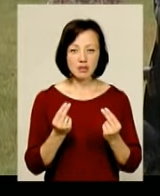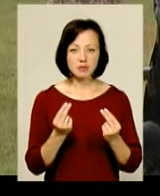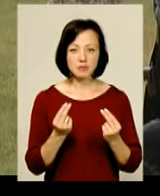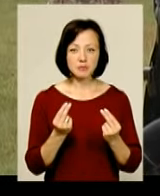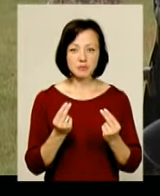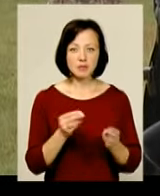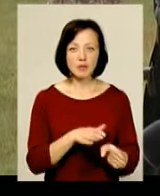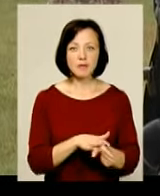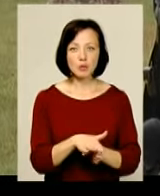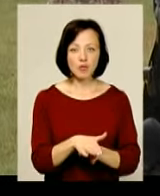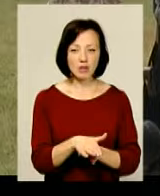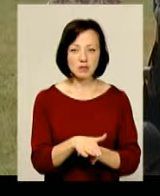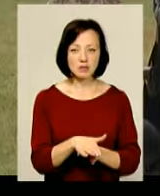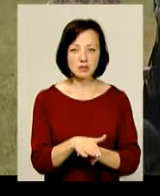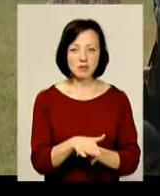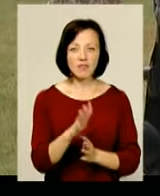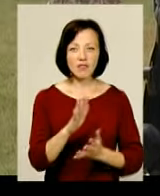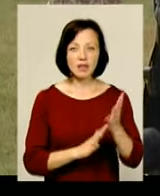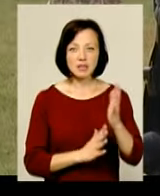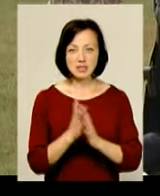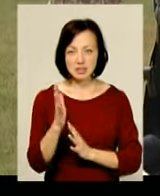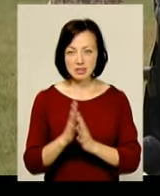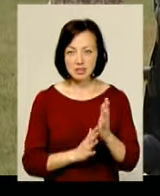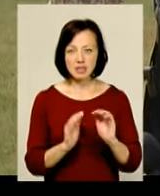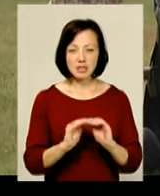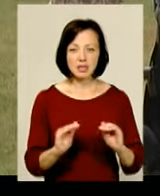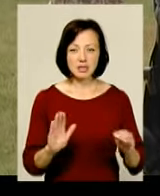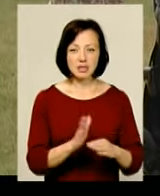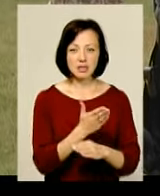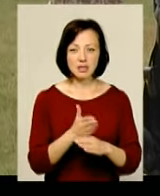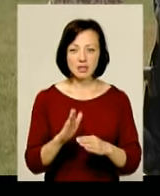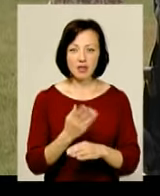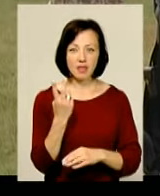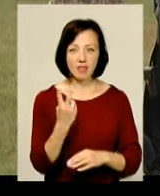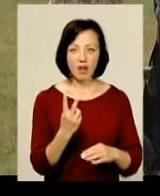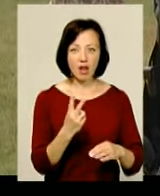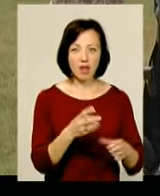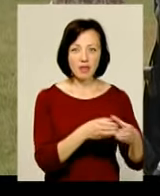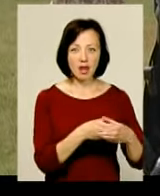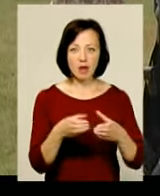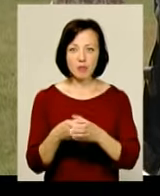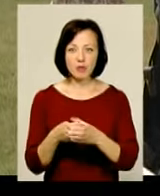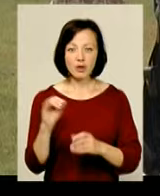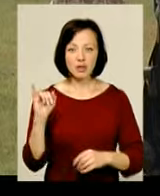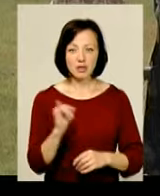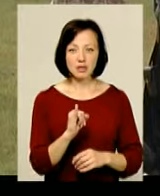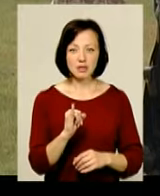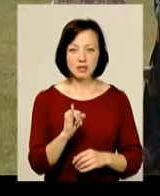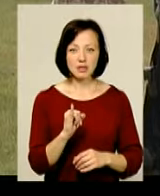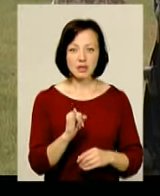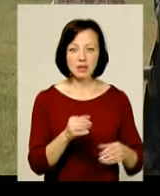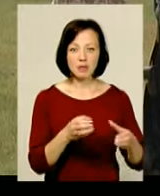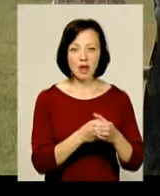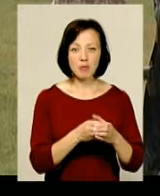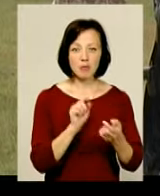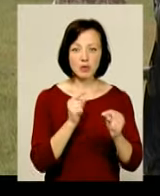яка відбувається в лісі. Діти діляться в табір, і чекають табір противника,